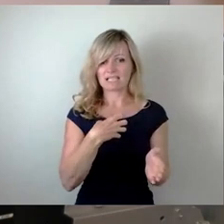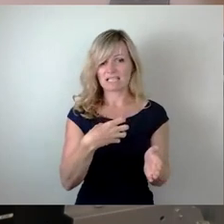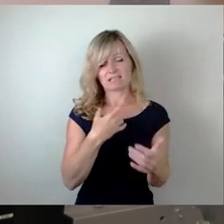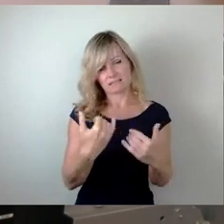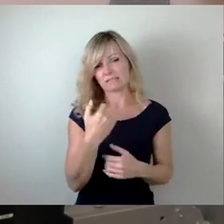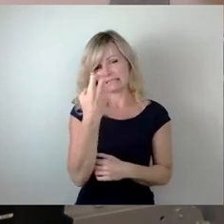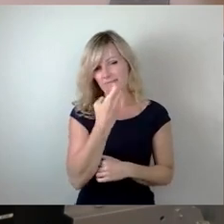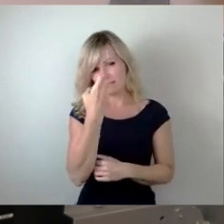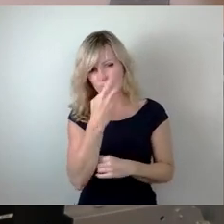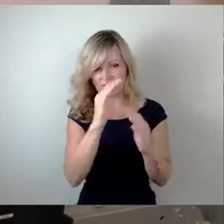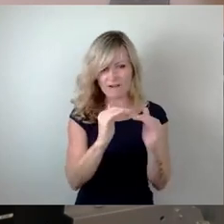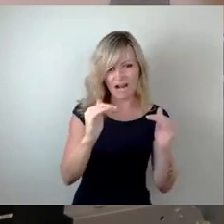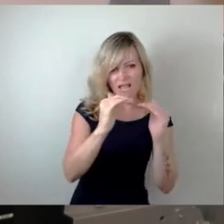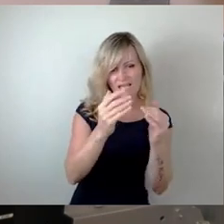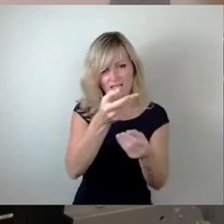einen Vergleich zu schließen.